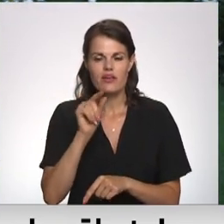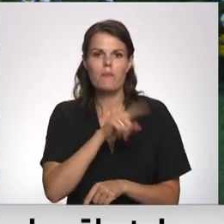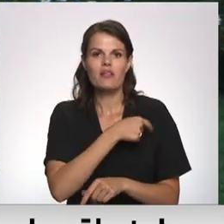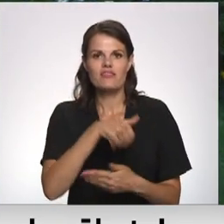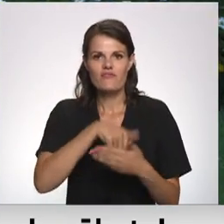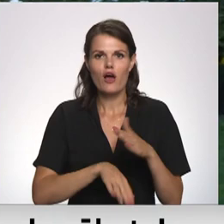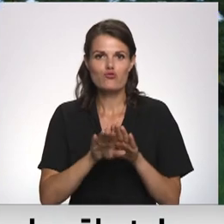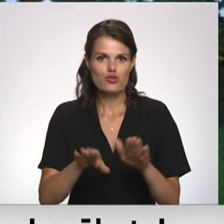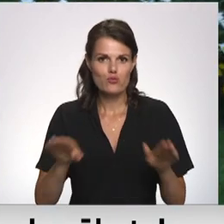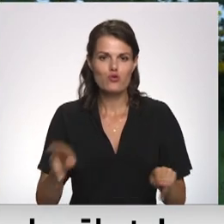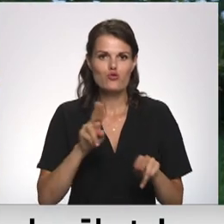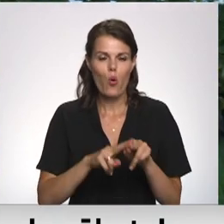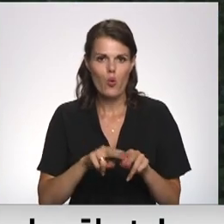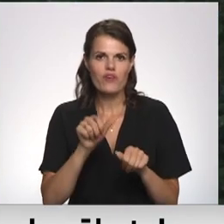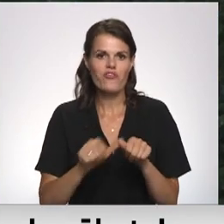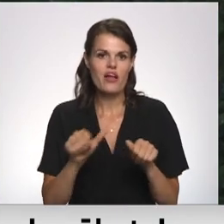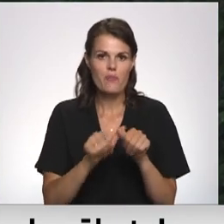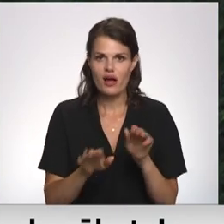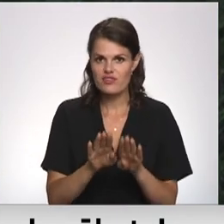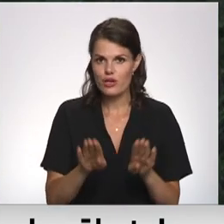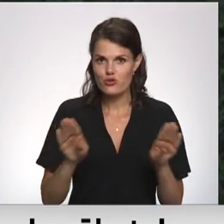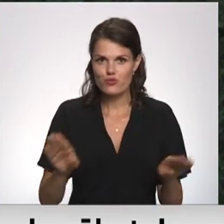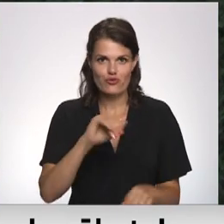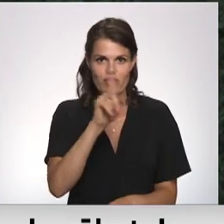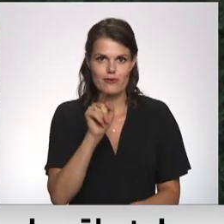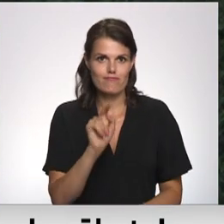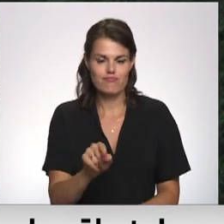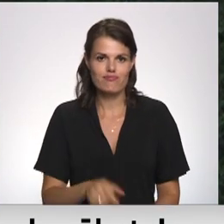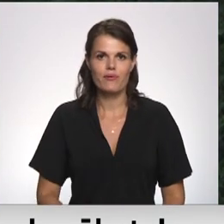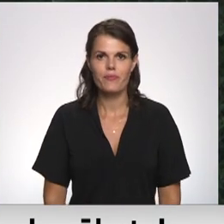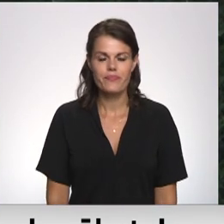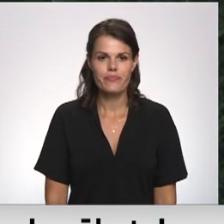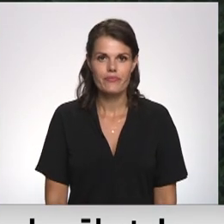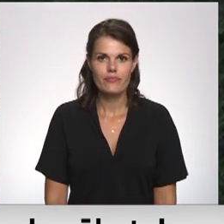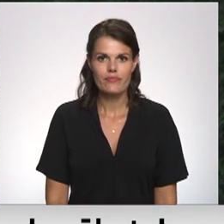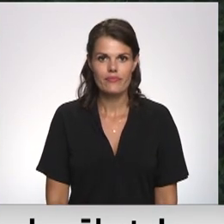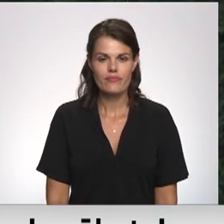vēstures muzejs un farmācijas muzejs. Sandra Zariņelvis, Cēzars Vidzemes televīzija.